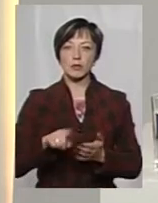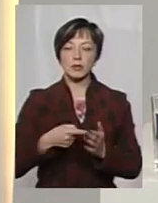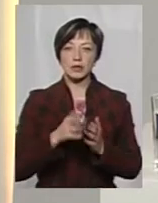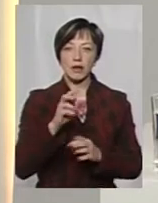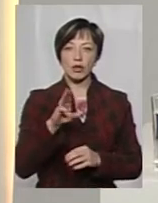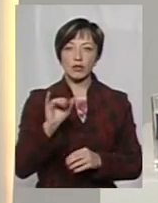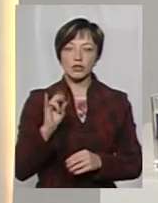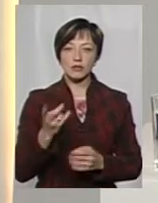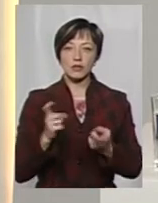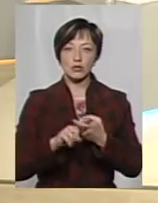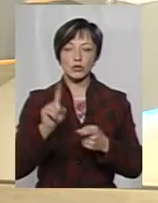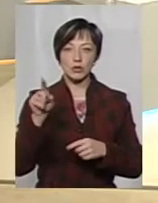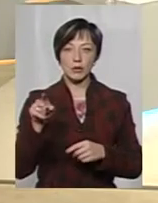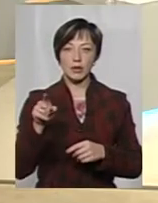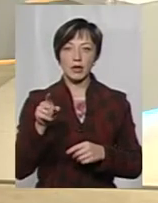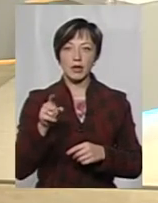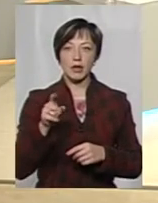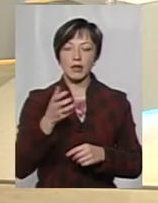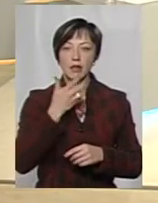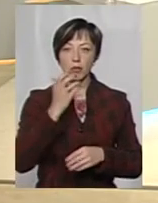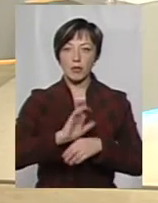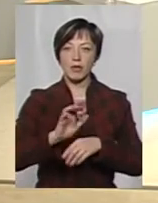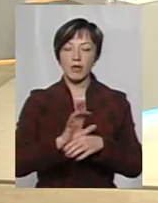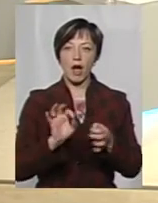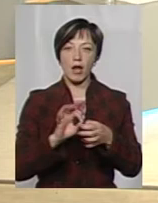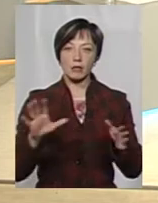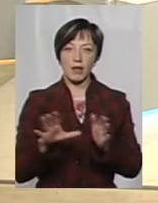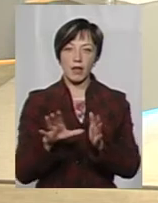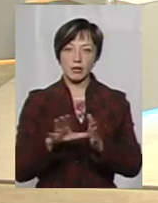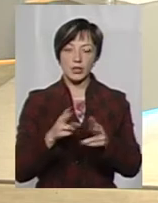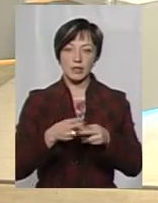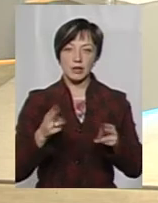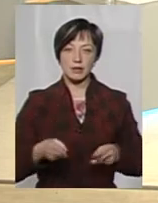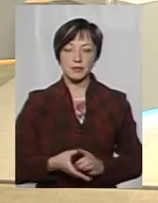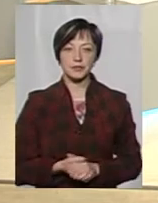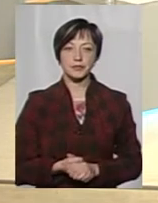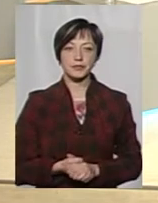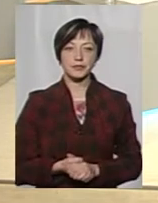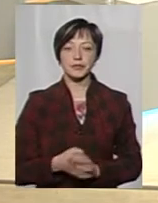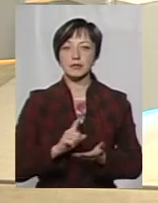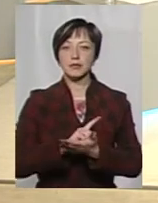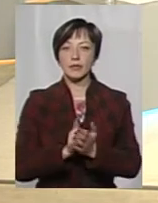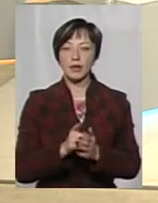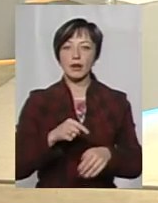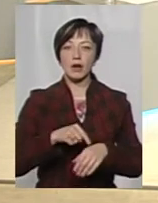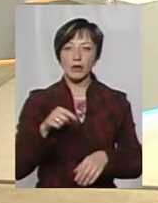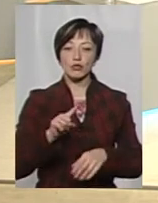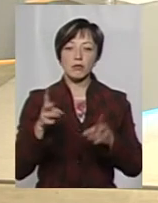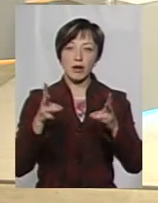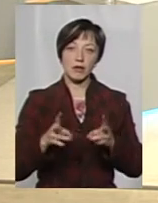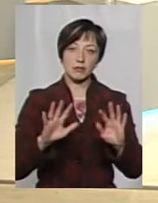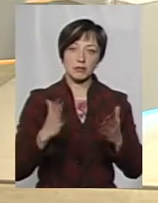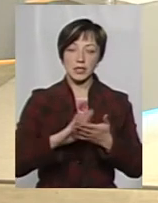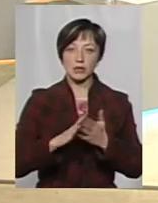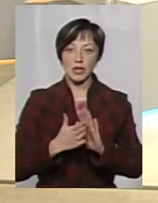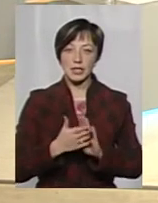Нітішин в зв'язку з тим, що там теплоносій подається від атомної електростанції. Для оперативного реагування на аварійні ситуації,